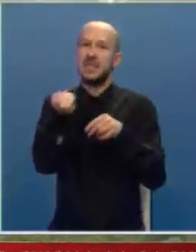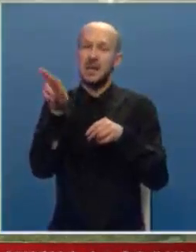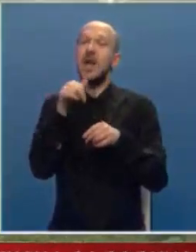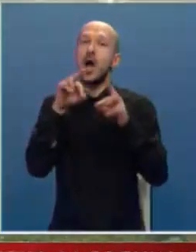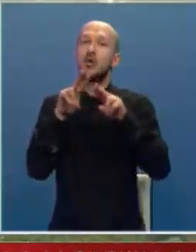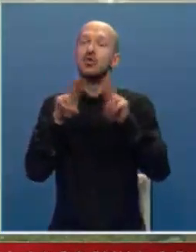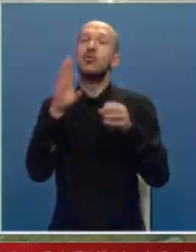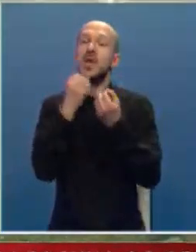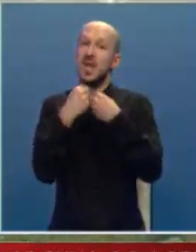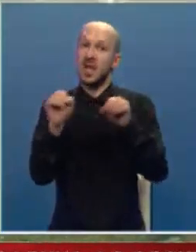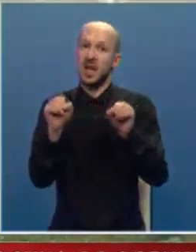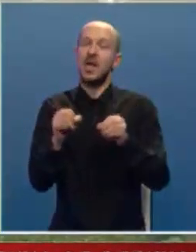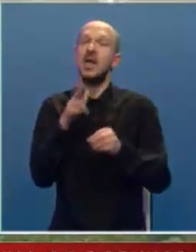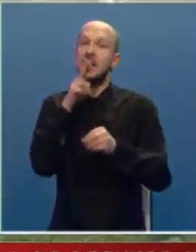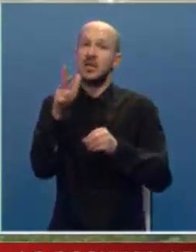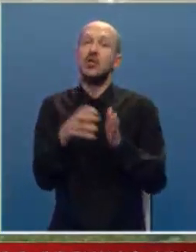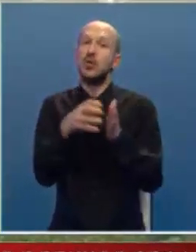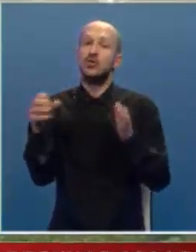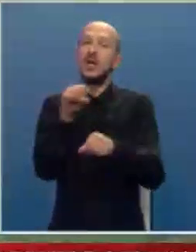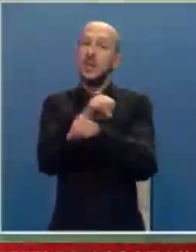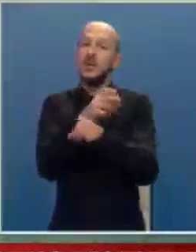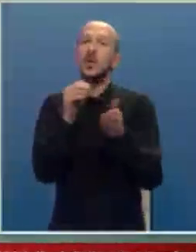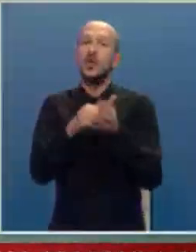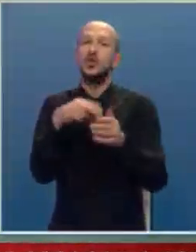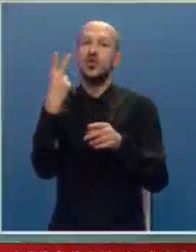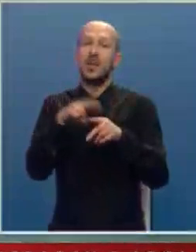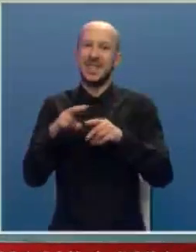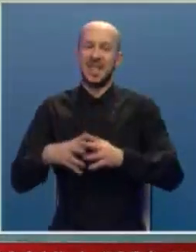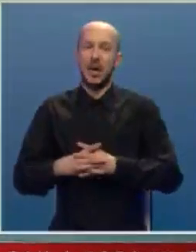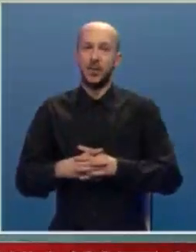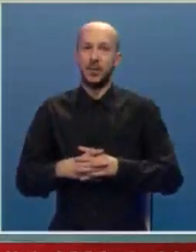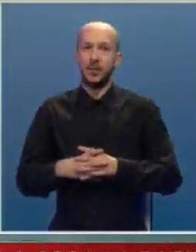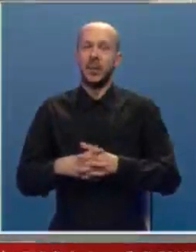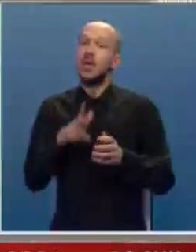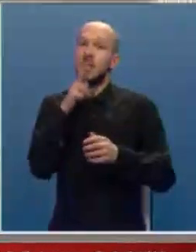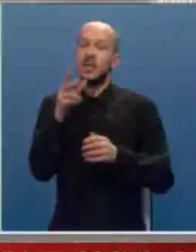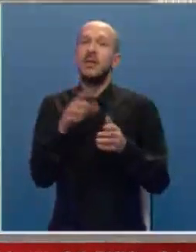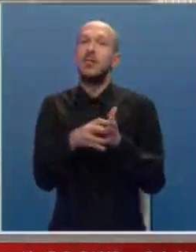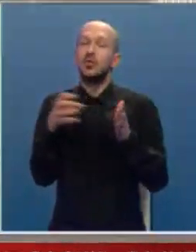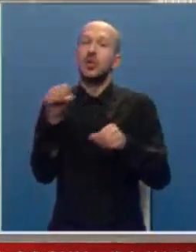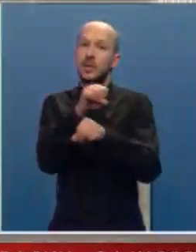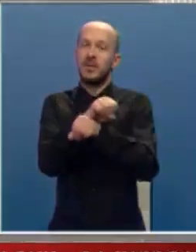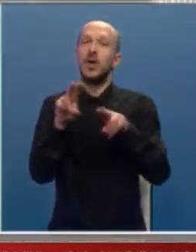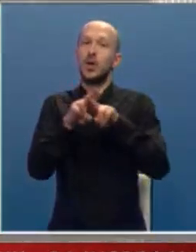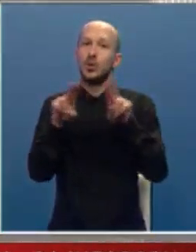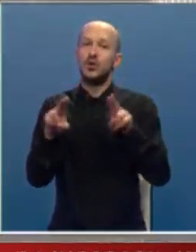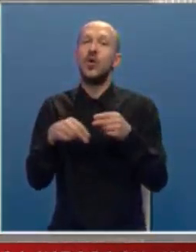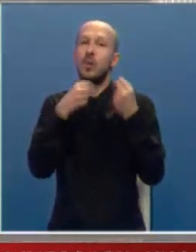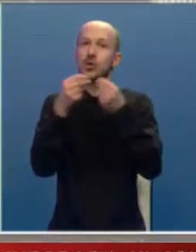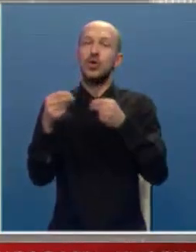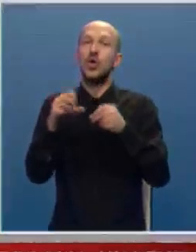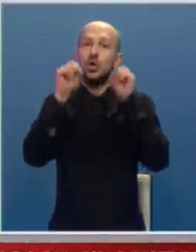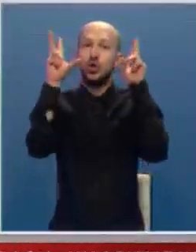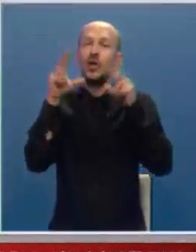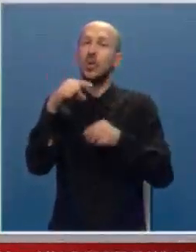toki je tužilaštvo Bosni i Hercegovine tražilo produženje pritvora za još dva mjeseca. Zahtjev za produženje pritvora tužilaštvo obrazložilo